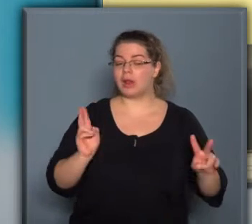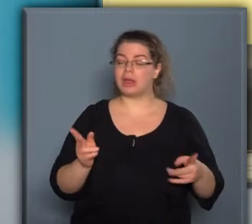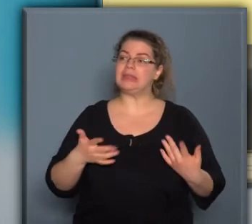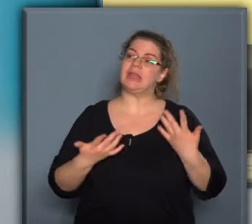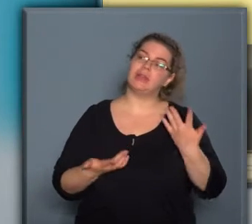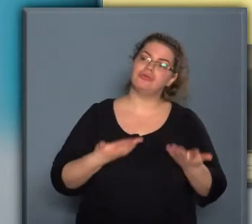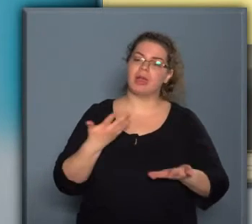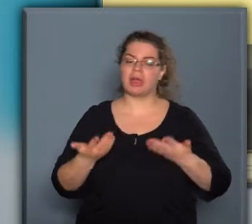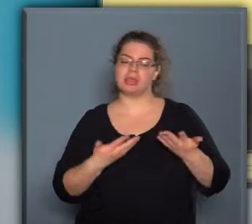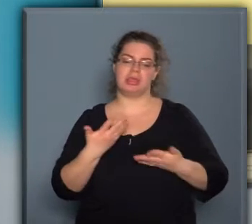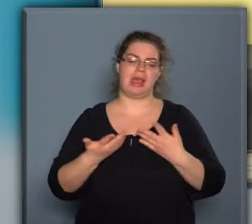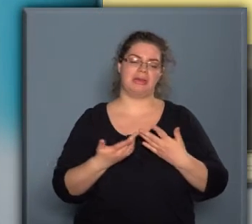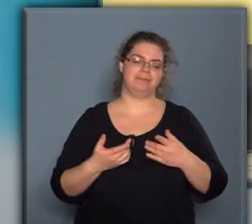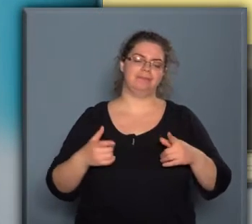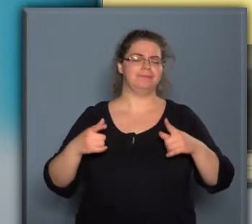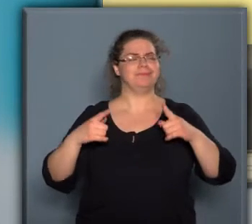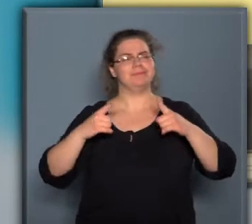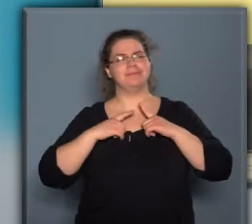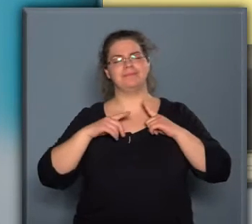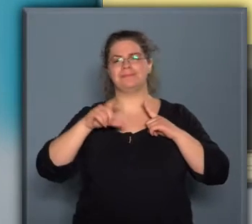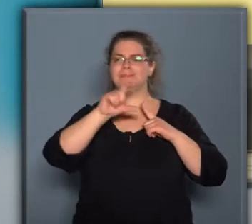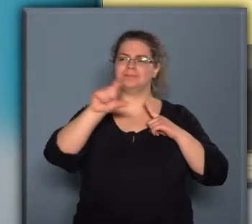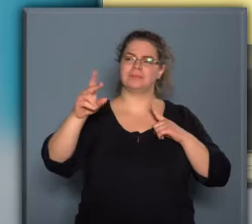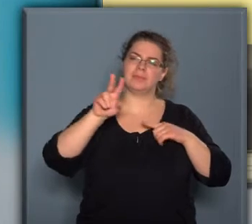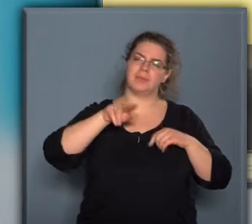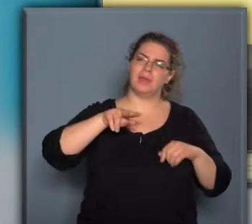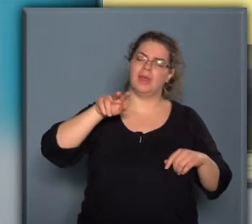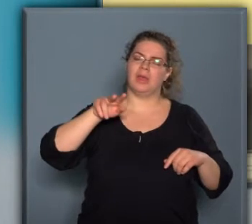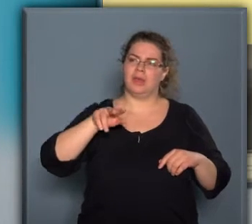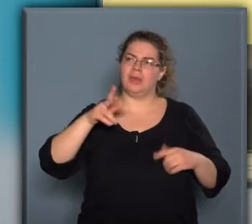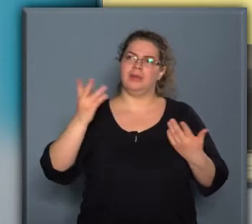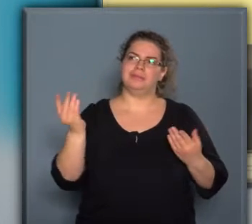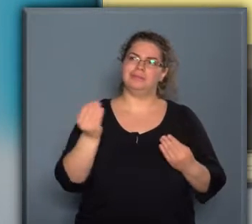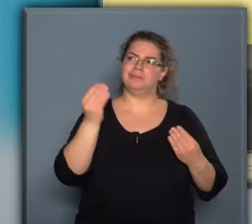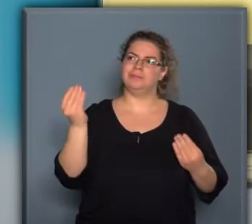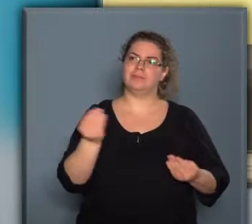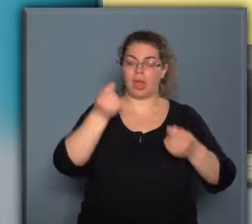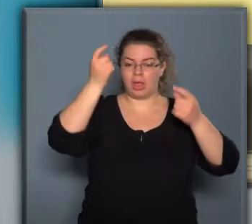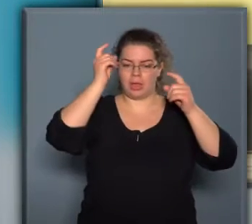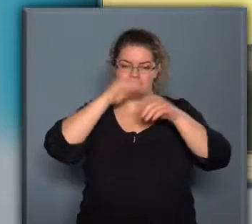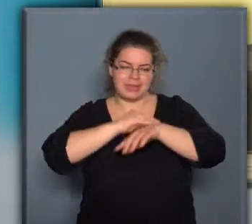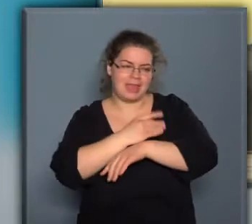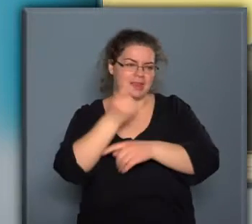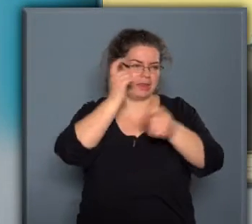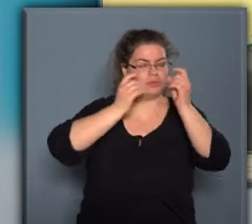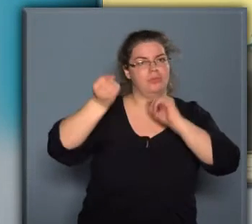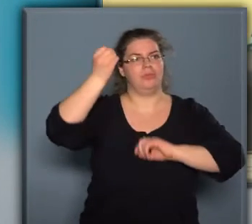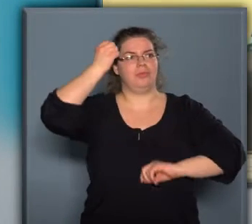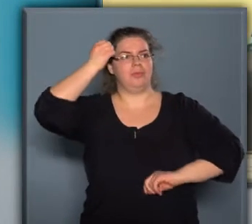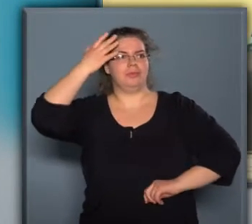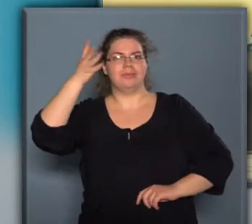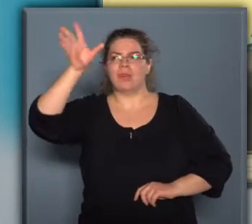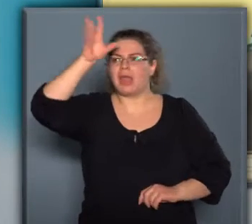esetleg eláldogál a képek előtt, és mondjuk benne föltámad valamilyen érzés, vagy valami